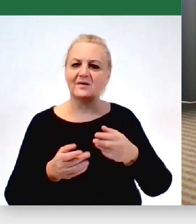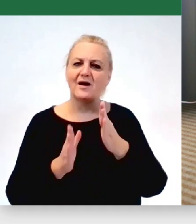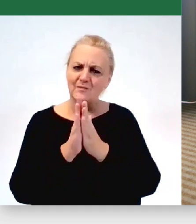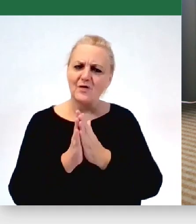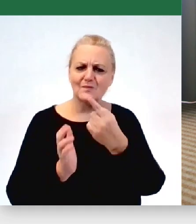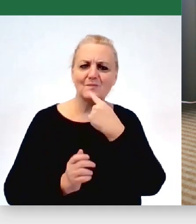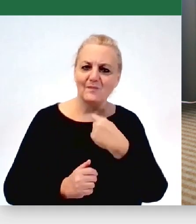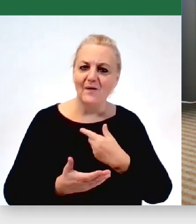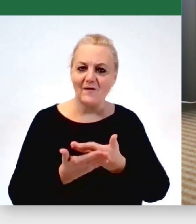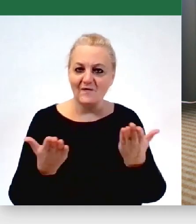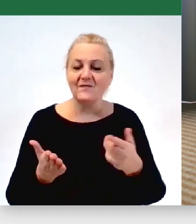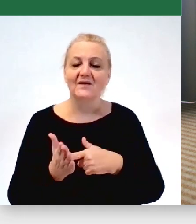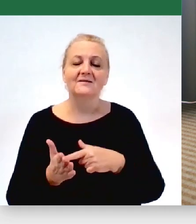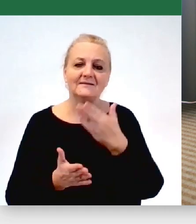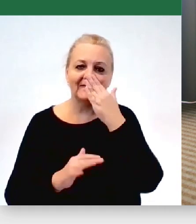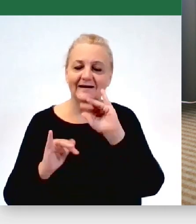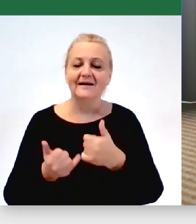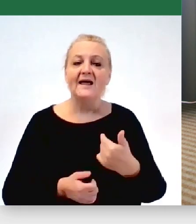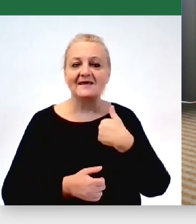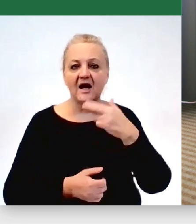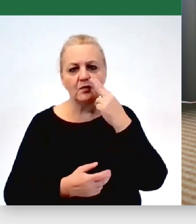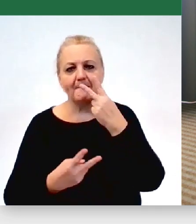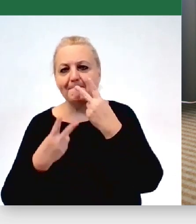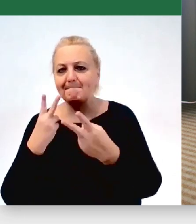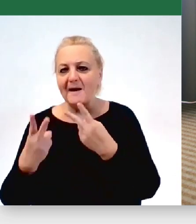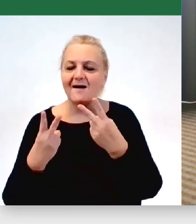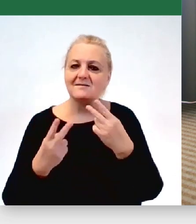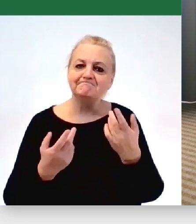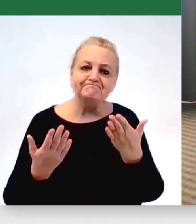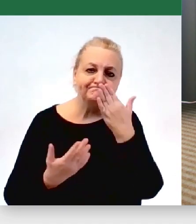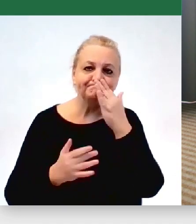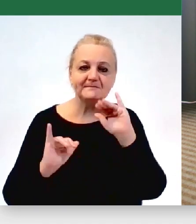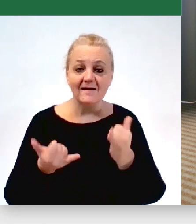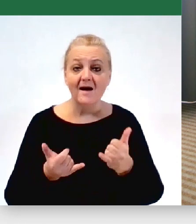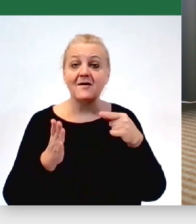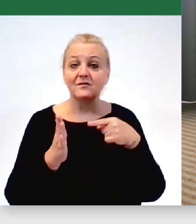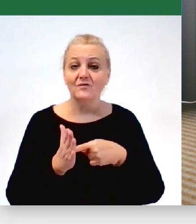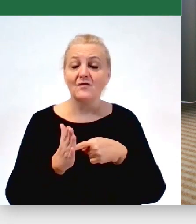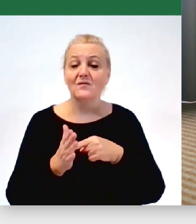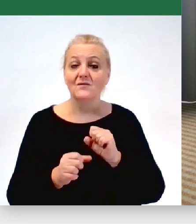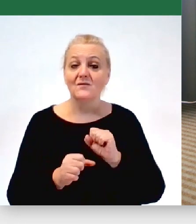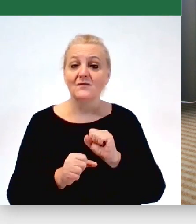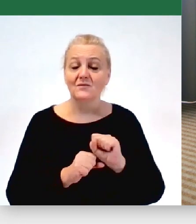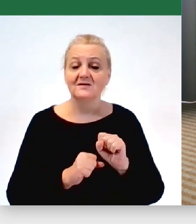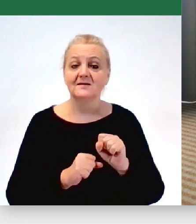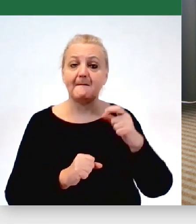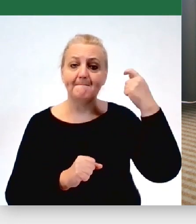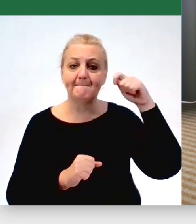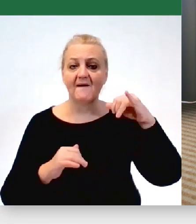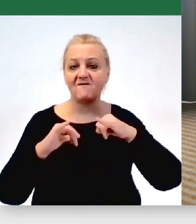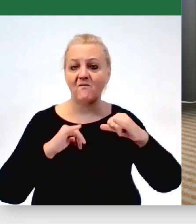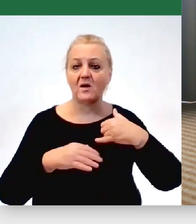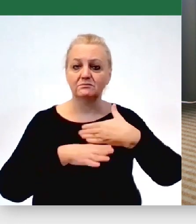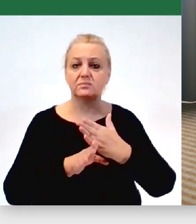tym, co się dzieje, bo tak jak ja rozumiem, to patrzę, co się dzieje, no to jest w zasadzie tam prezydent podzielił się władzą z